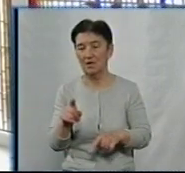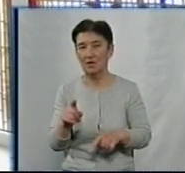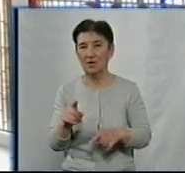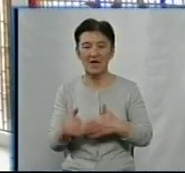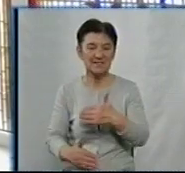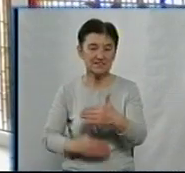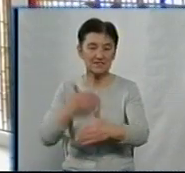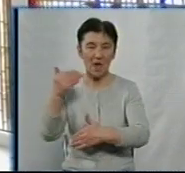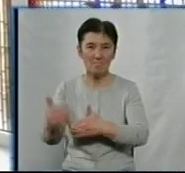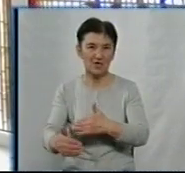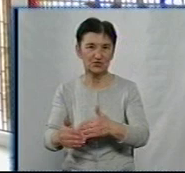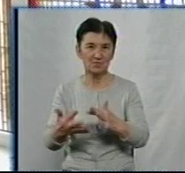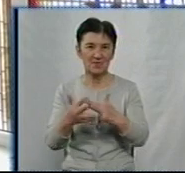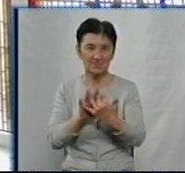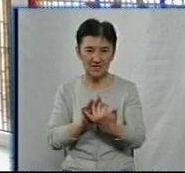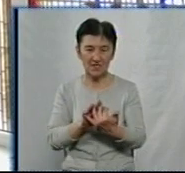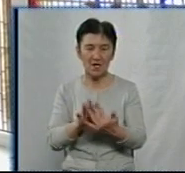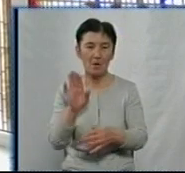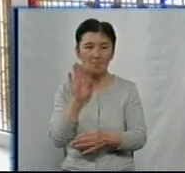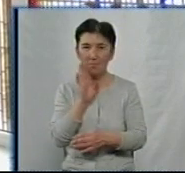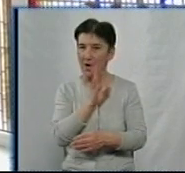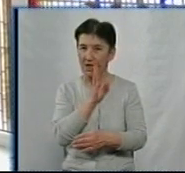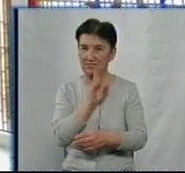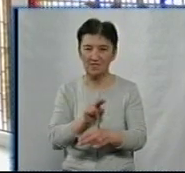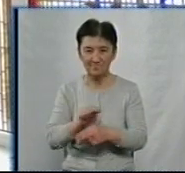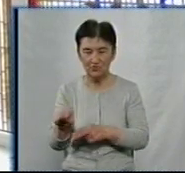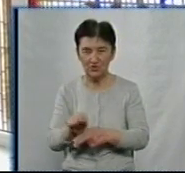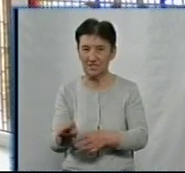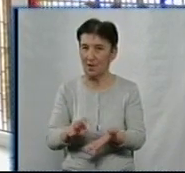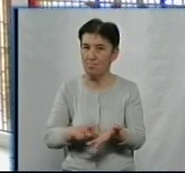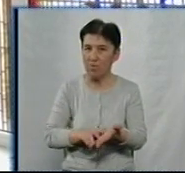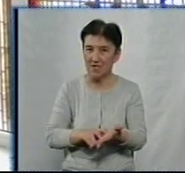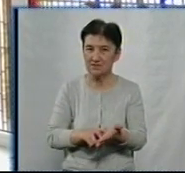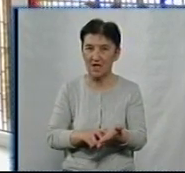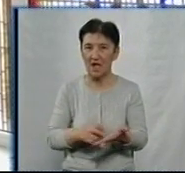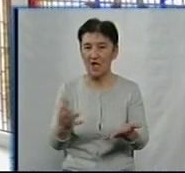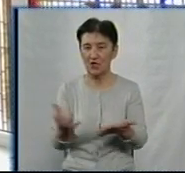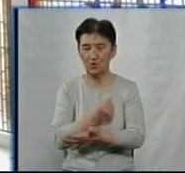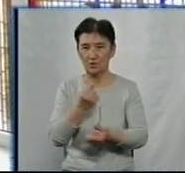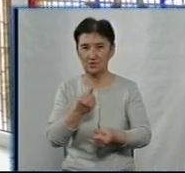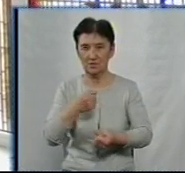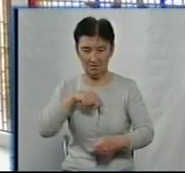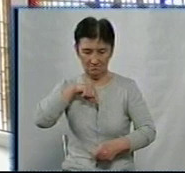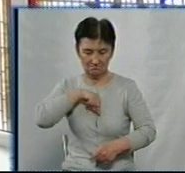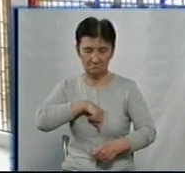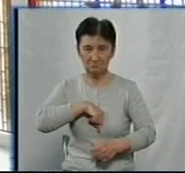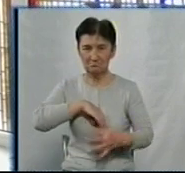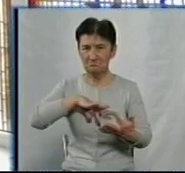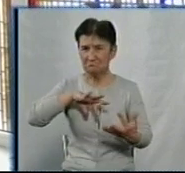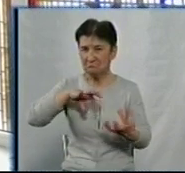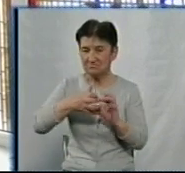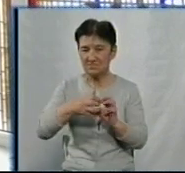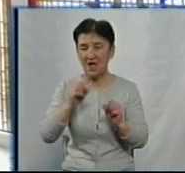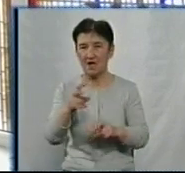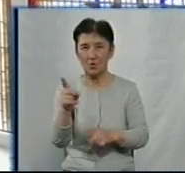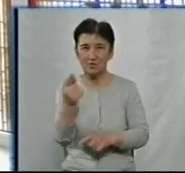межами села, людей, мати її вчить боятися. І от йде трансформація. Як вона призначається до